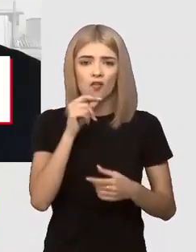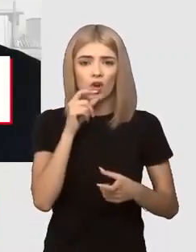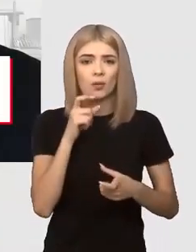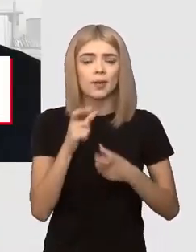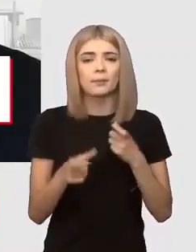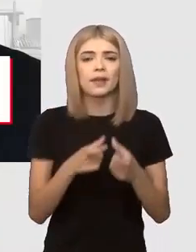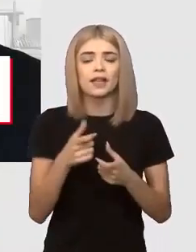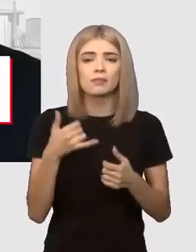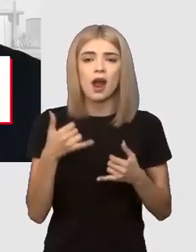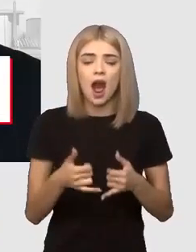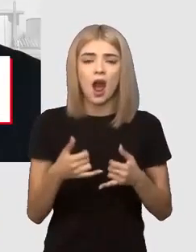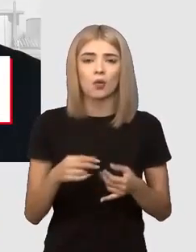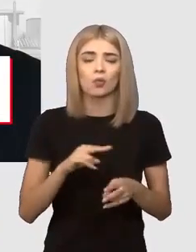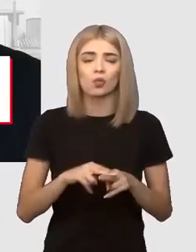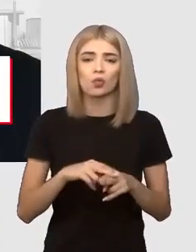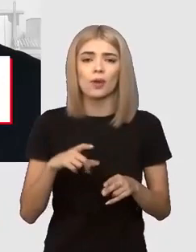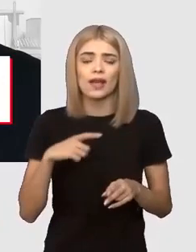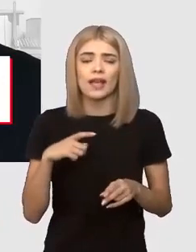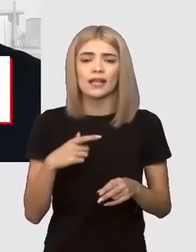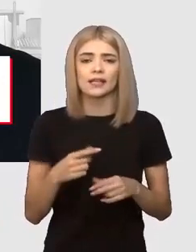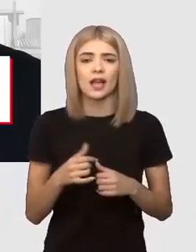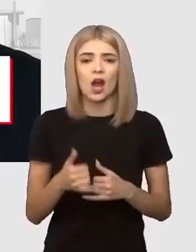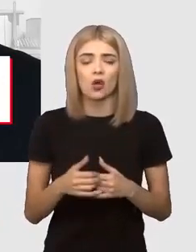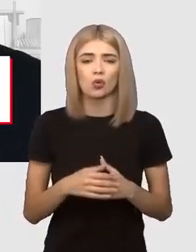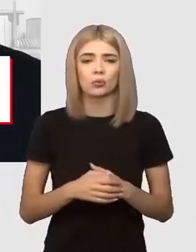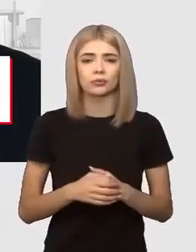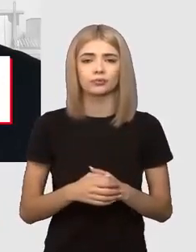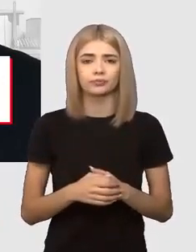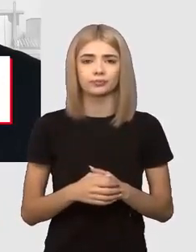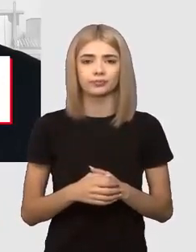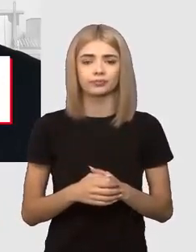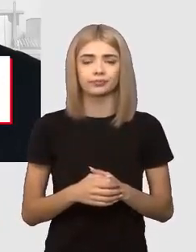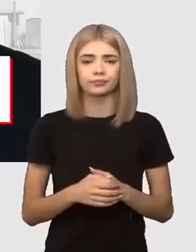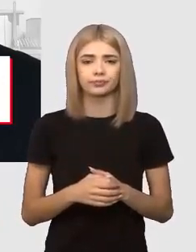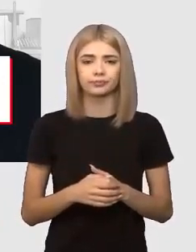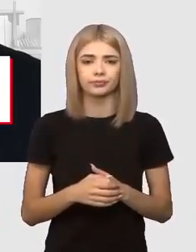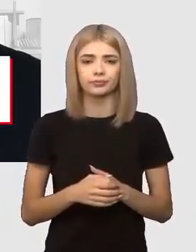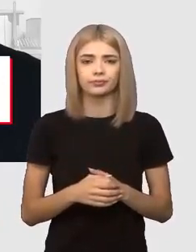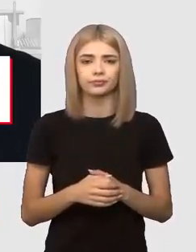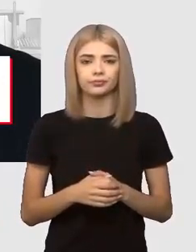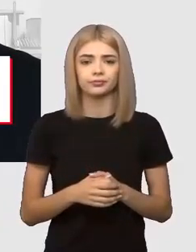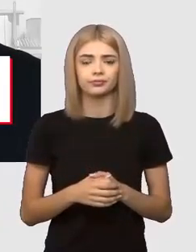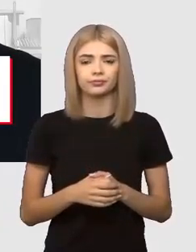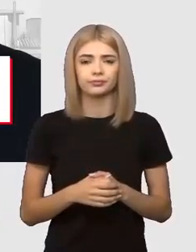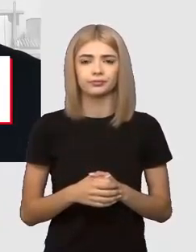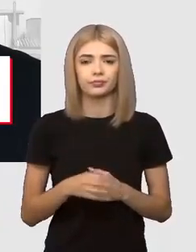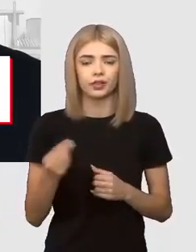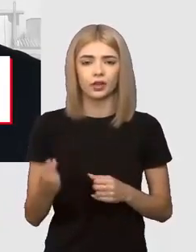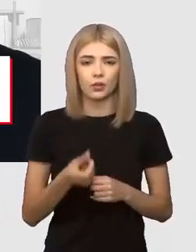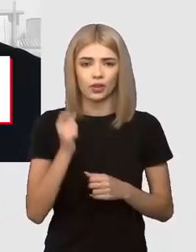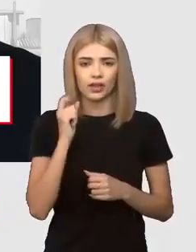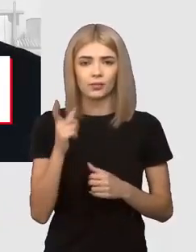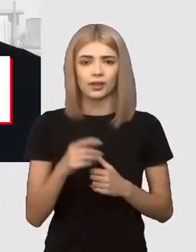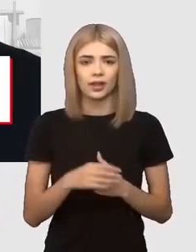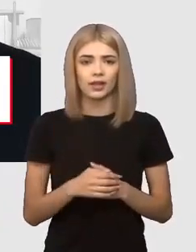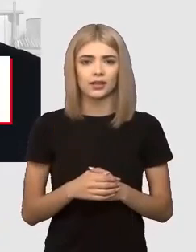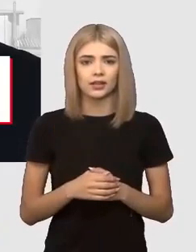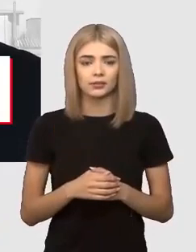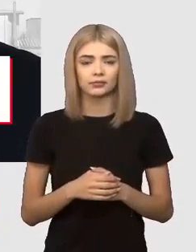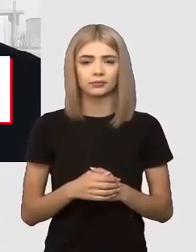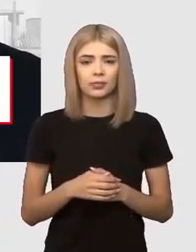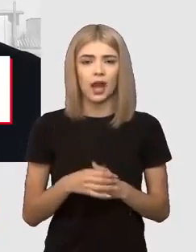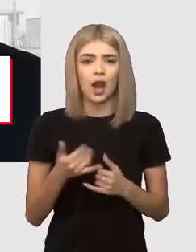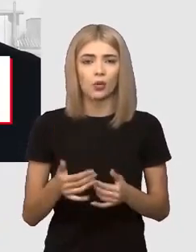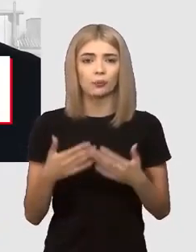Securității, să discutăm despre importanța acestui obiectiv. Bun găsit, Bogdan, pentru